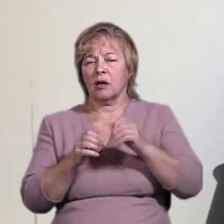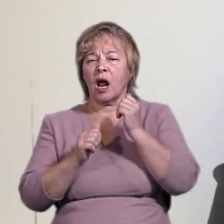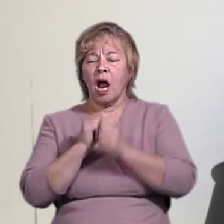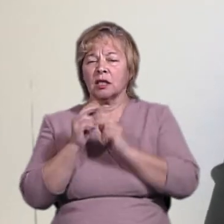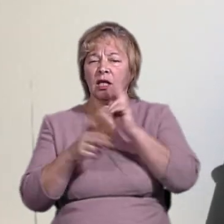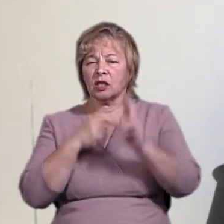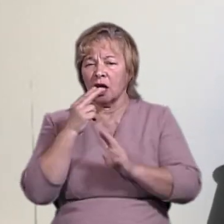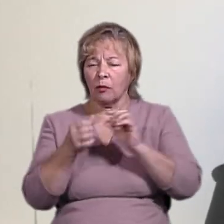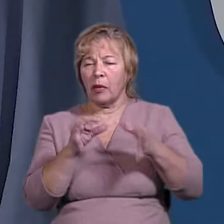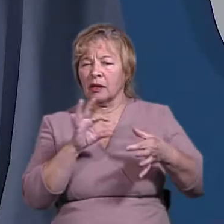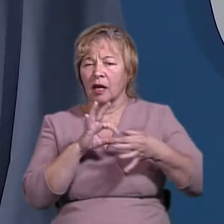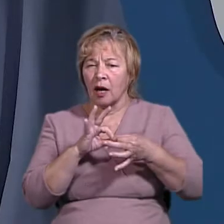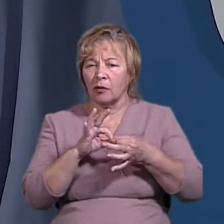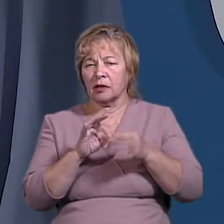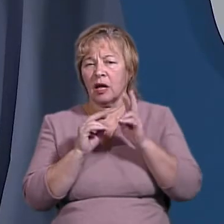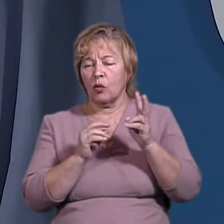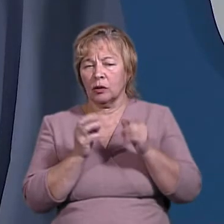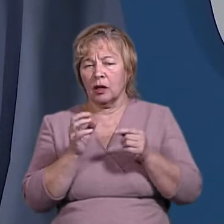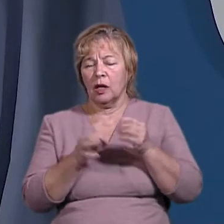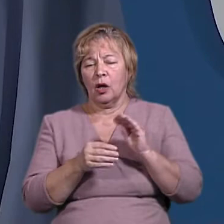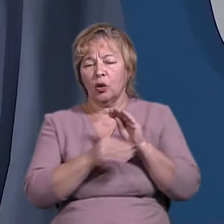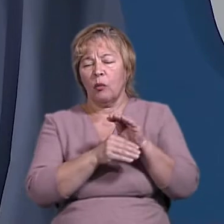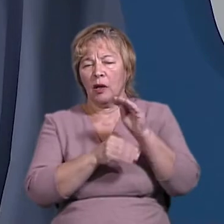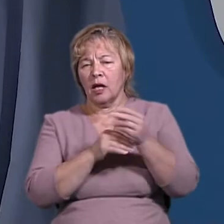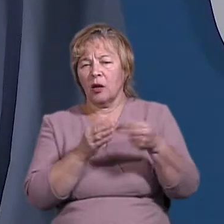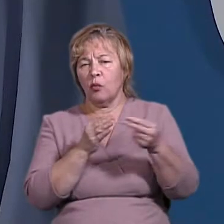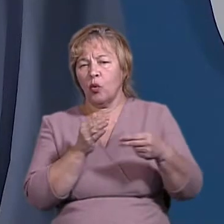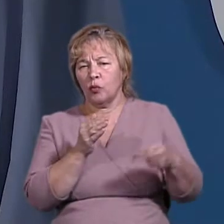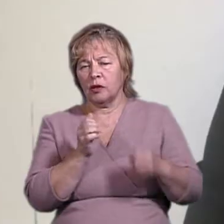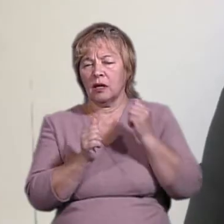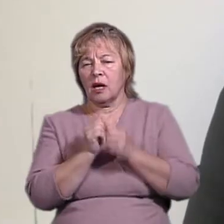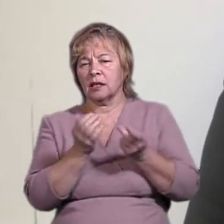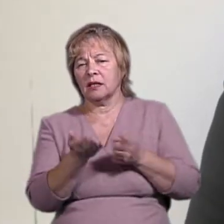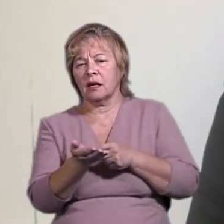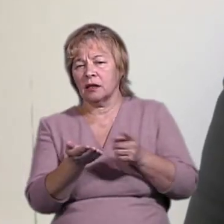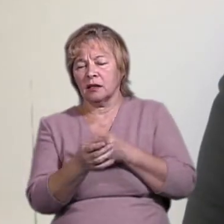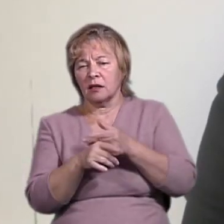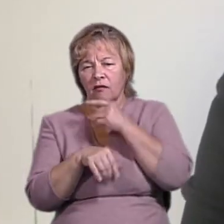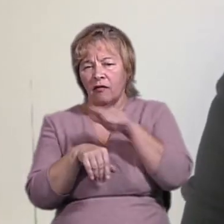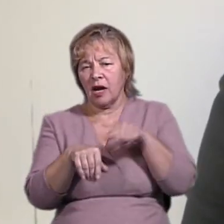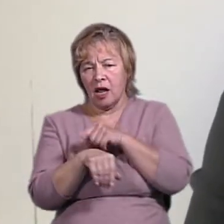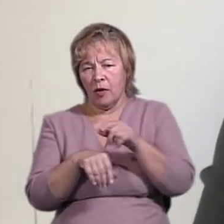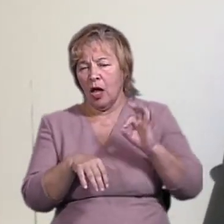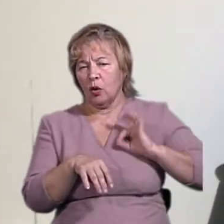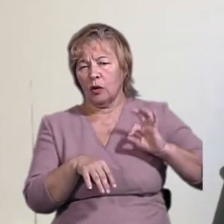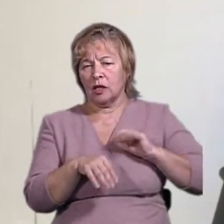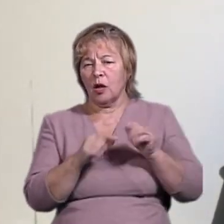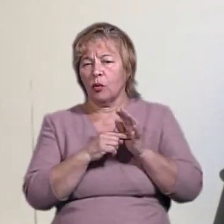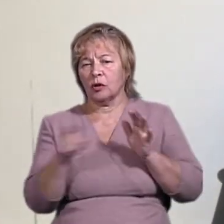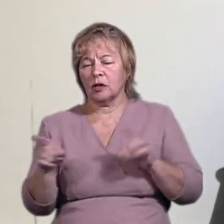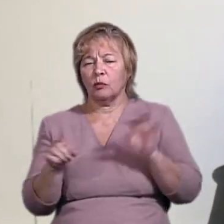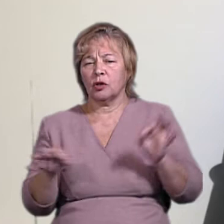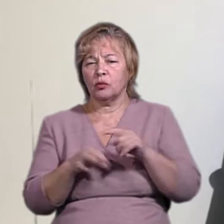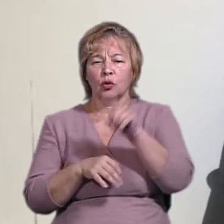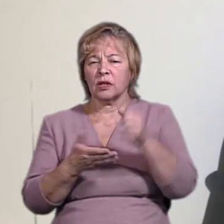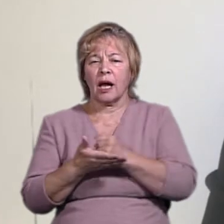скарга підкріплюється неймовірною кількістю додатків, підписів на кожній сторінці, і це займає час, це юридичний процес. Чомусь ніхто